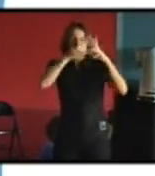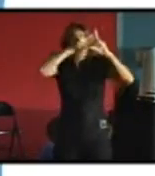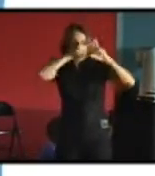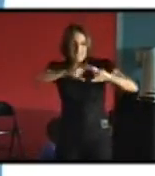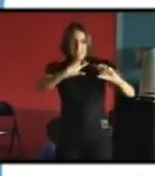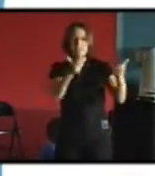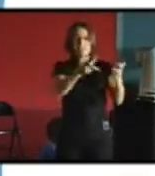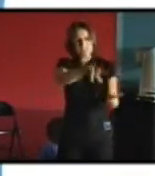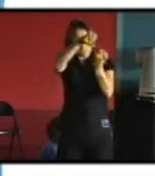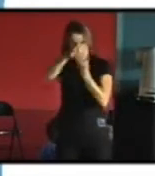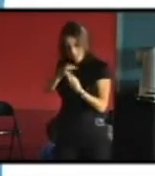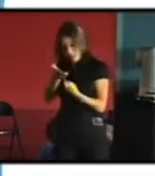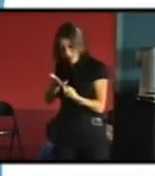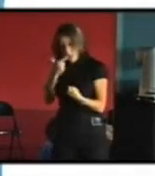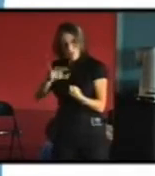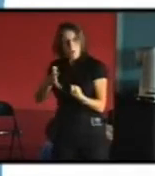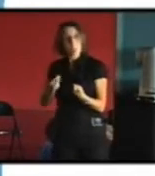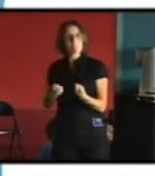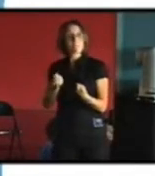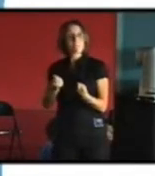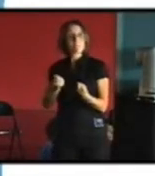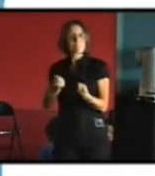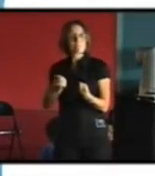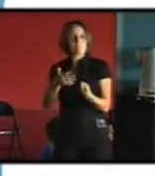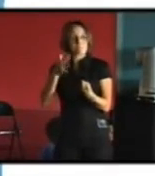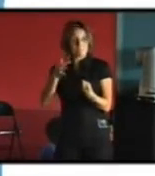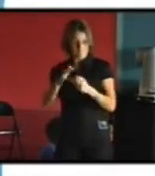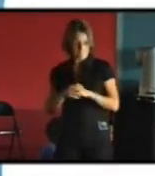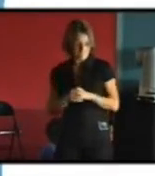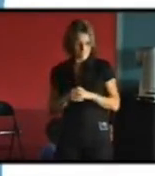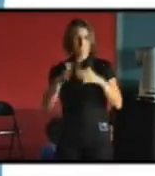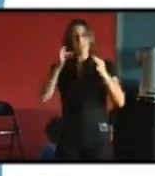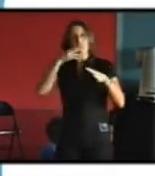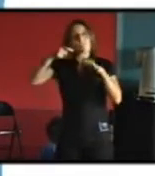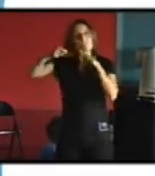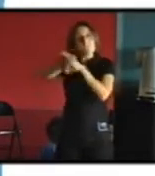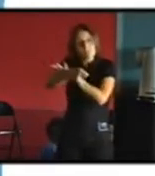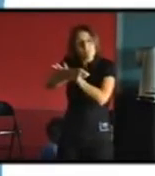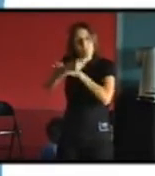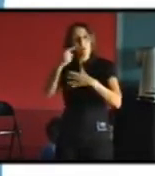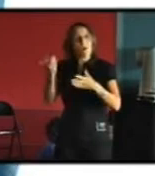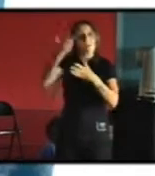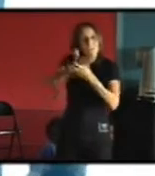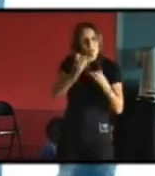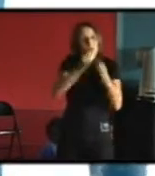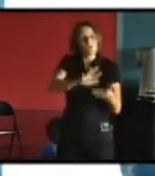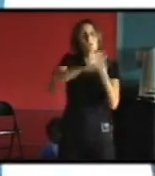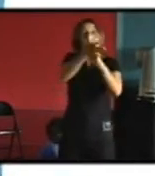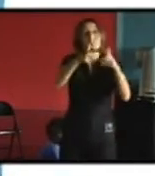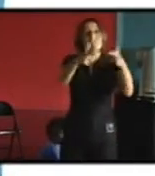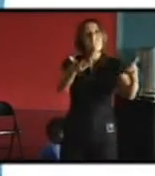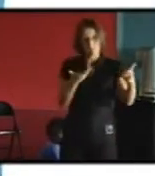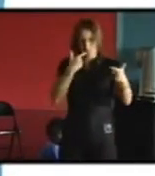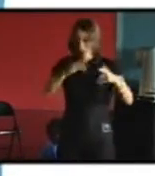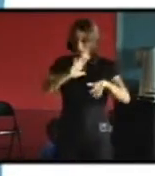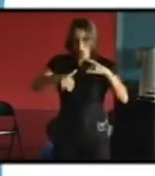oui à concrètement et dans le traitement et dans le financement et dans l'incitation passer vraiment à l